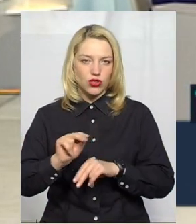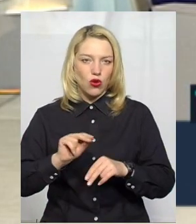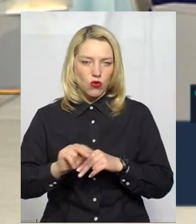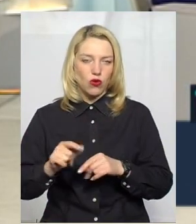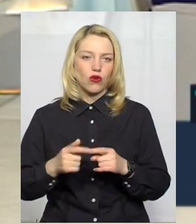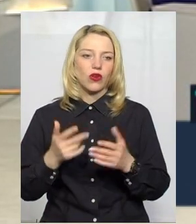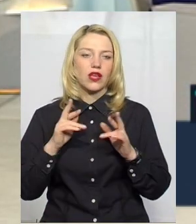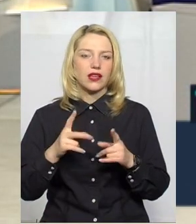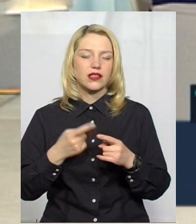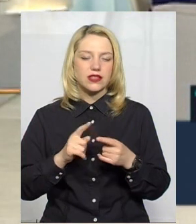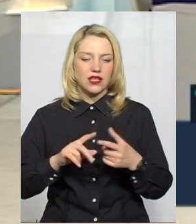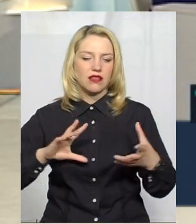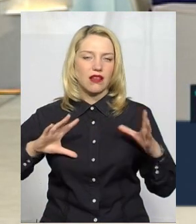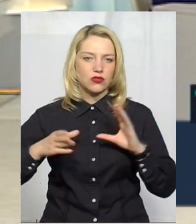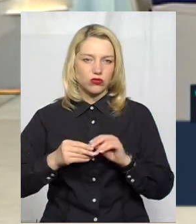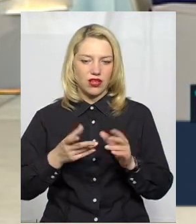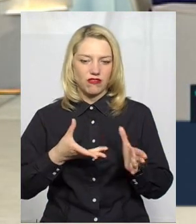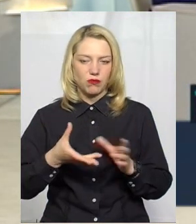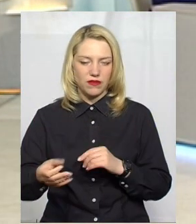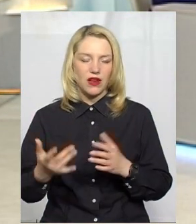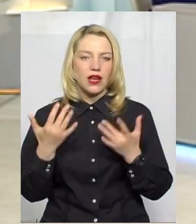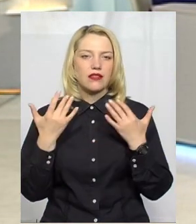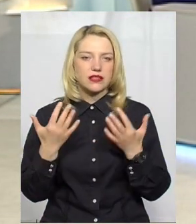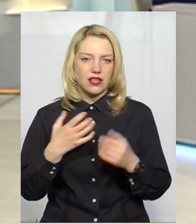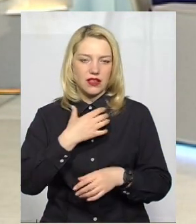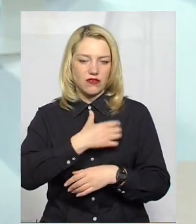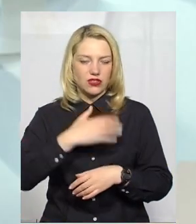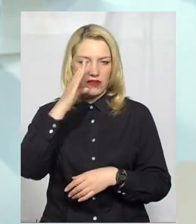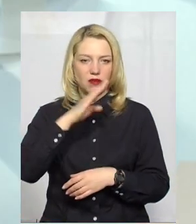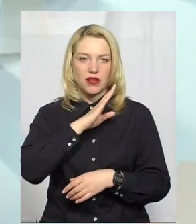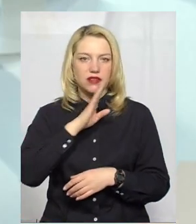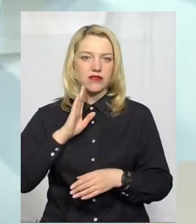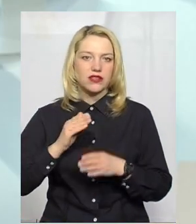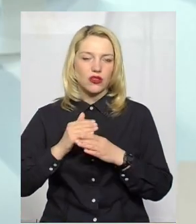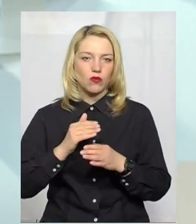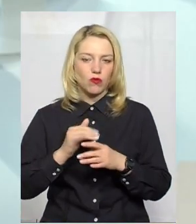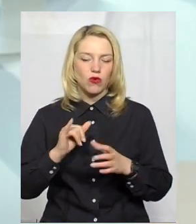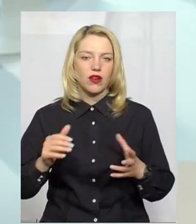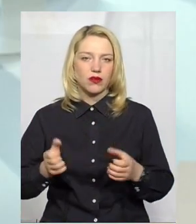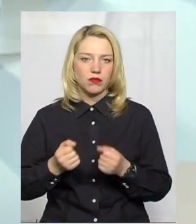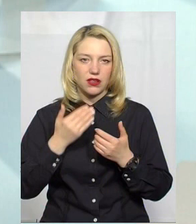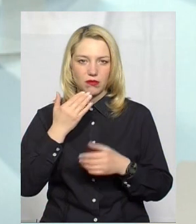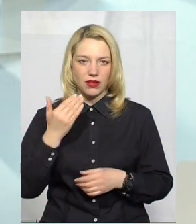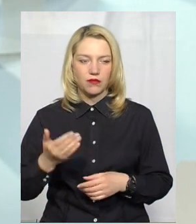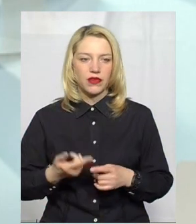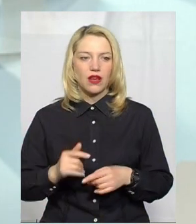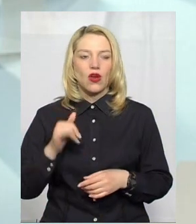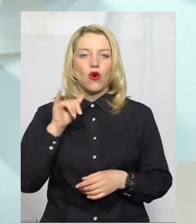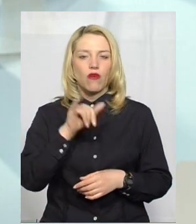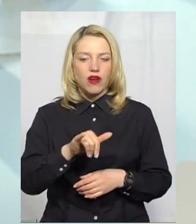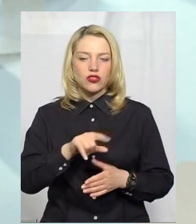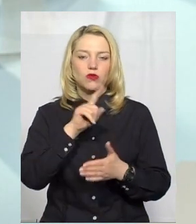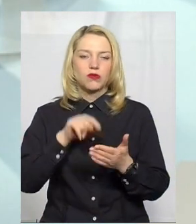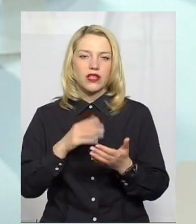результат? Наскільки важлива батьківська допомога і підтримка в цьому випадку? Тут в вашому питанні декілька